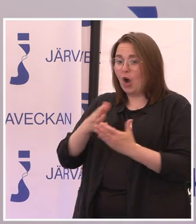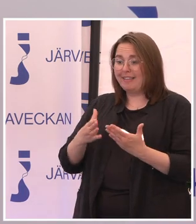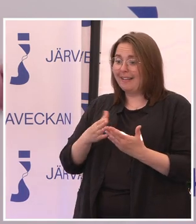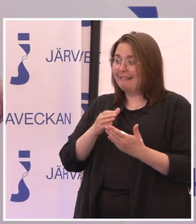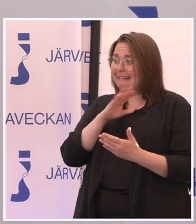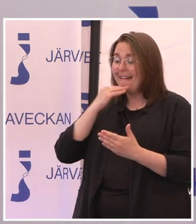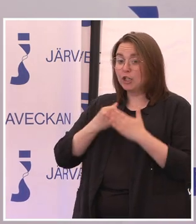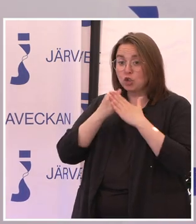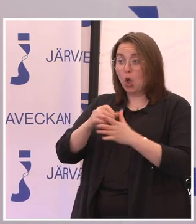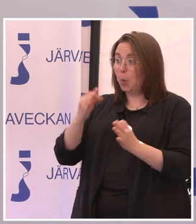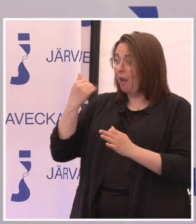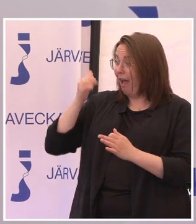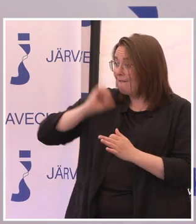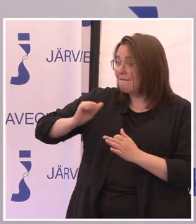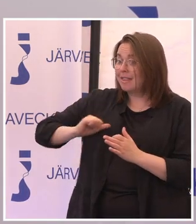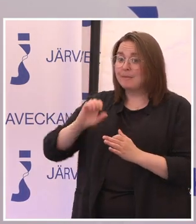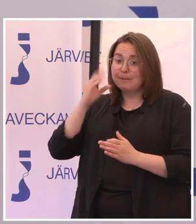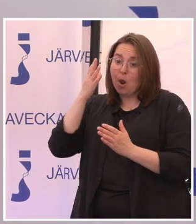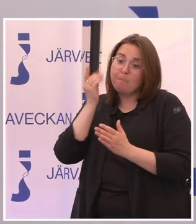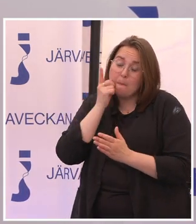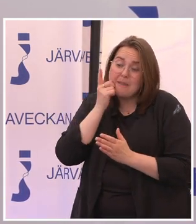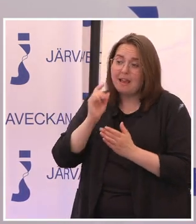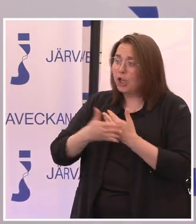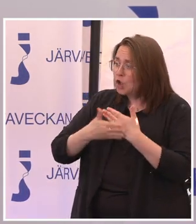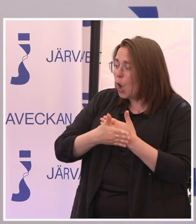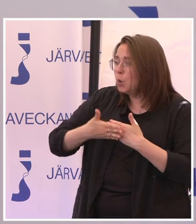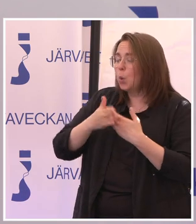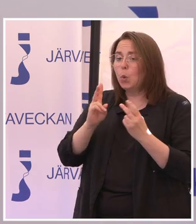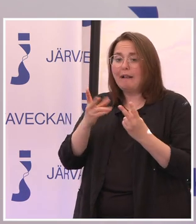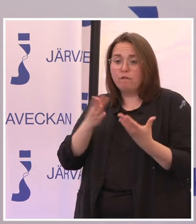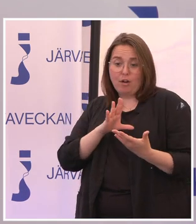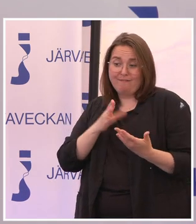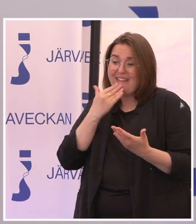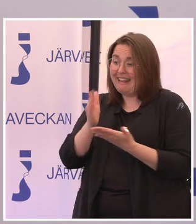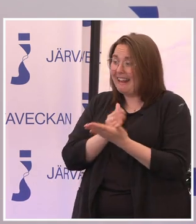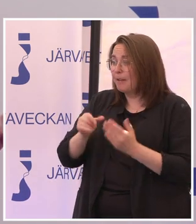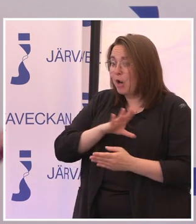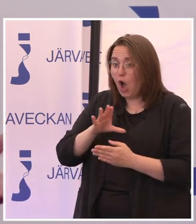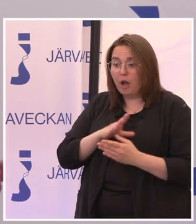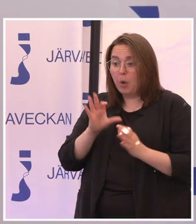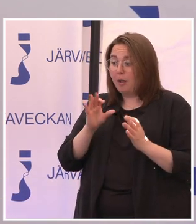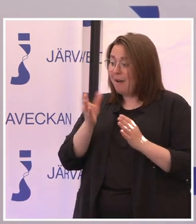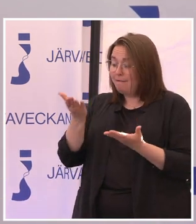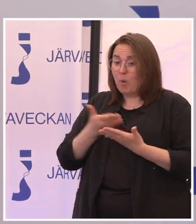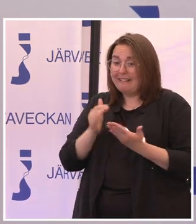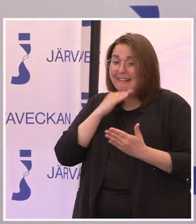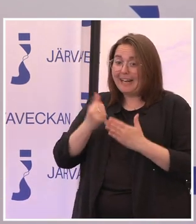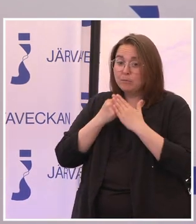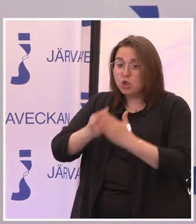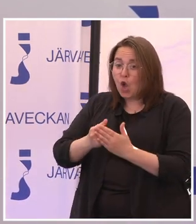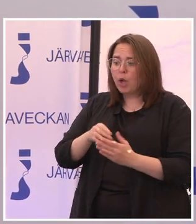använda en smartphone eller en dator eller vad man nu har. På ett sätt som faktiskt stöttar livet och där finns det otroligt potential.